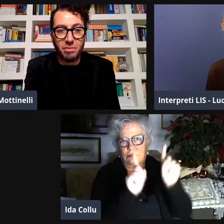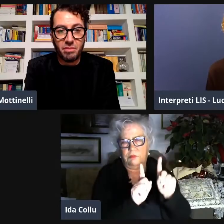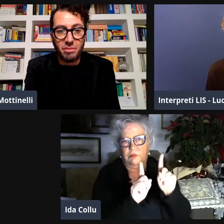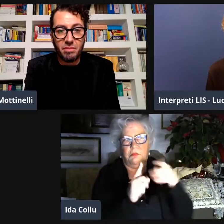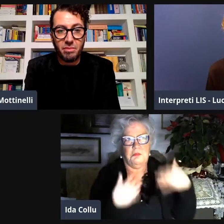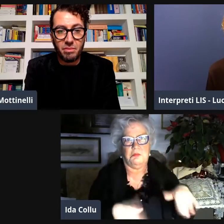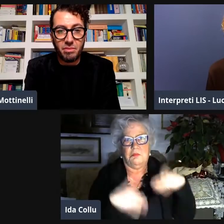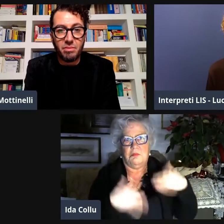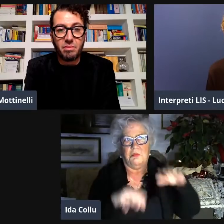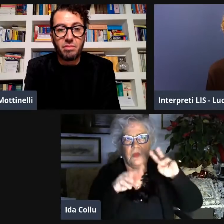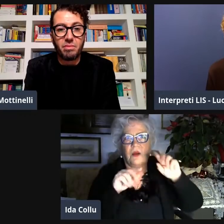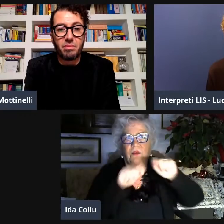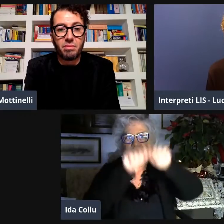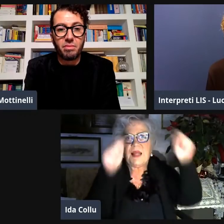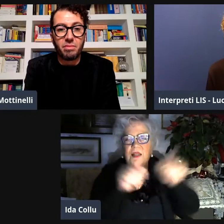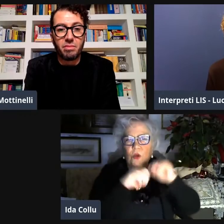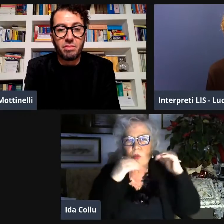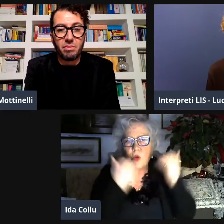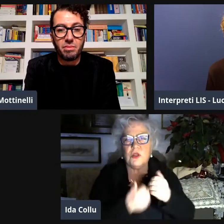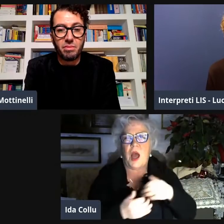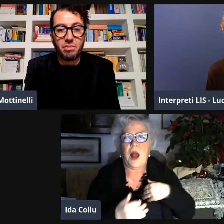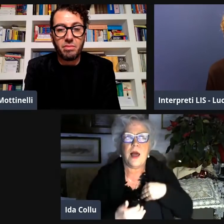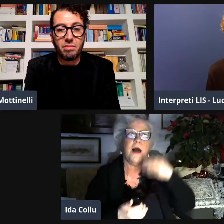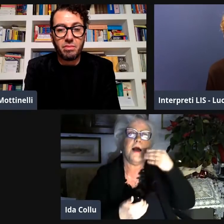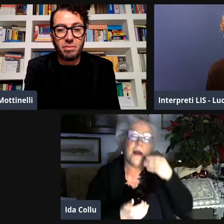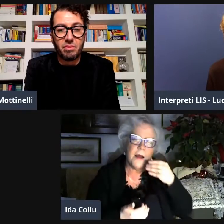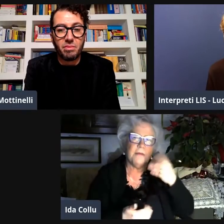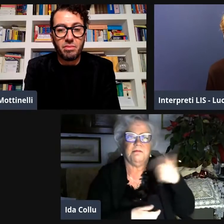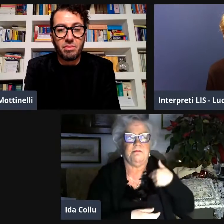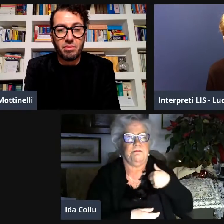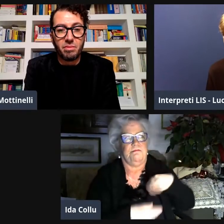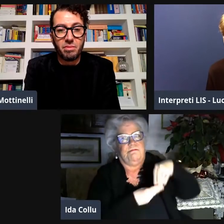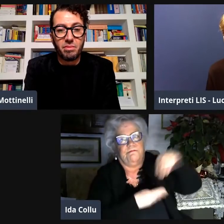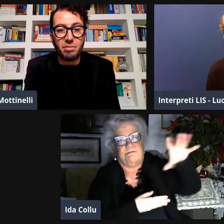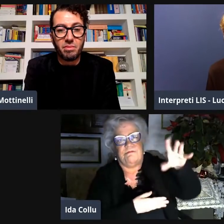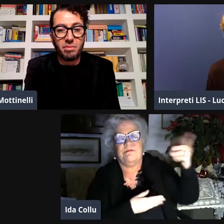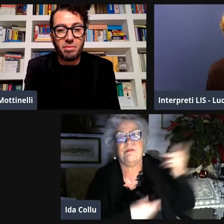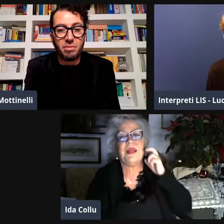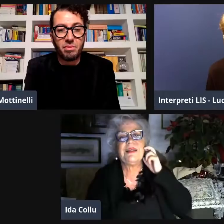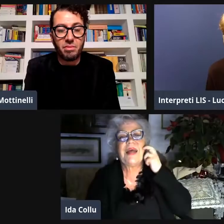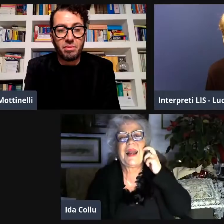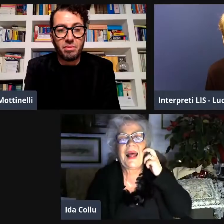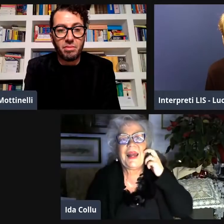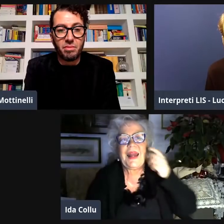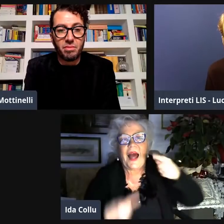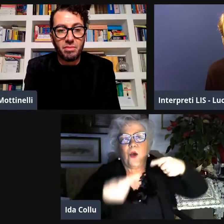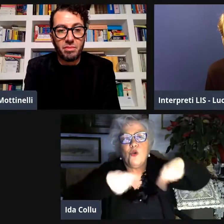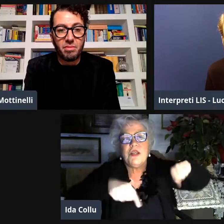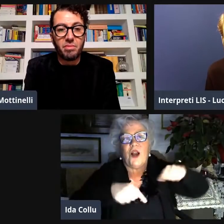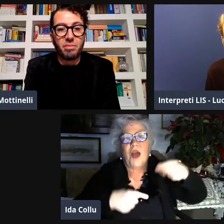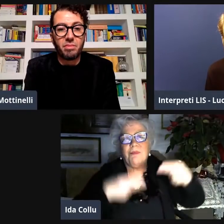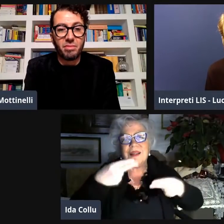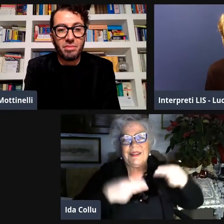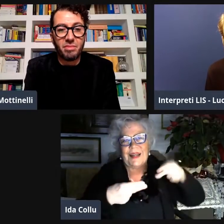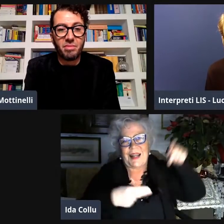una donna appunto nella federazione internazionale e